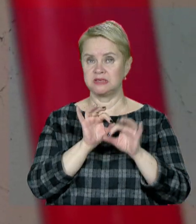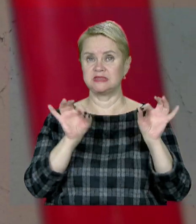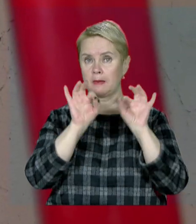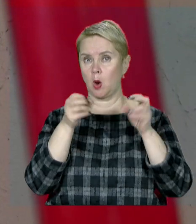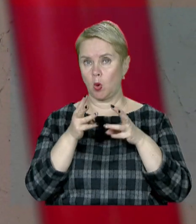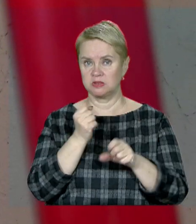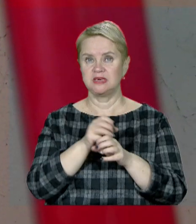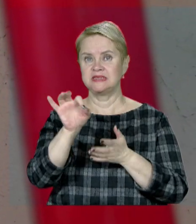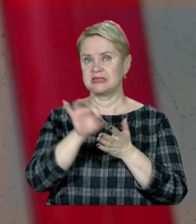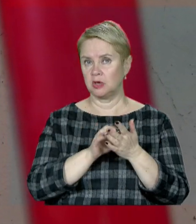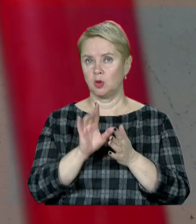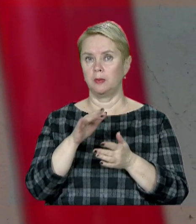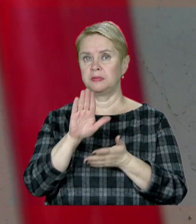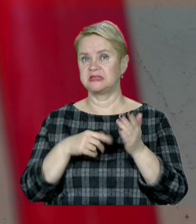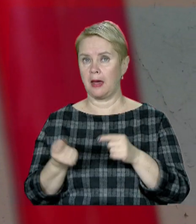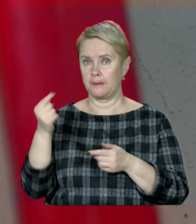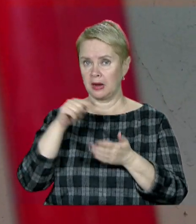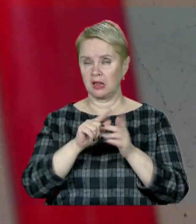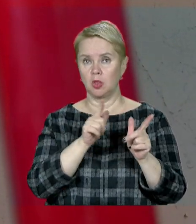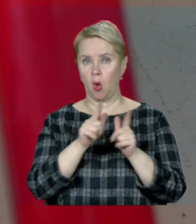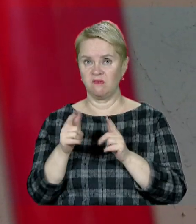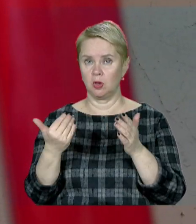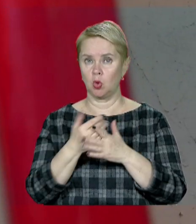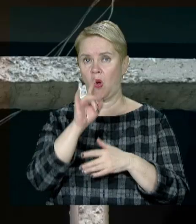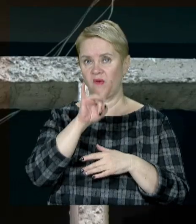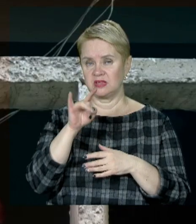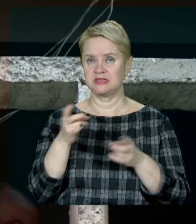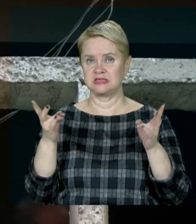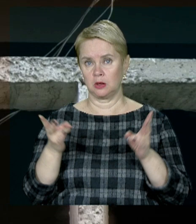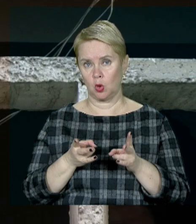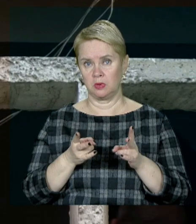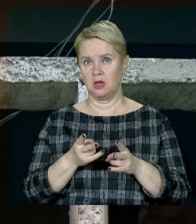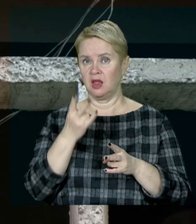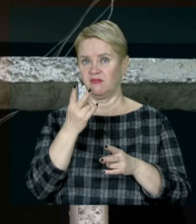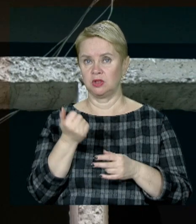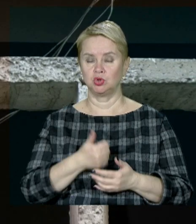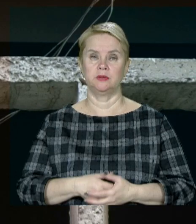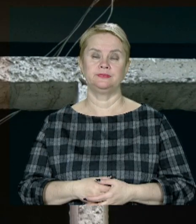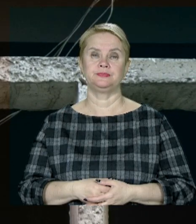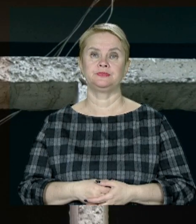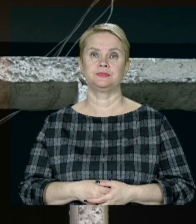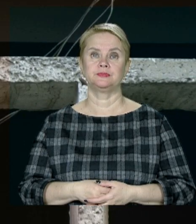комунальники зробили одразу після прильотів. На виготовлення нових вікон знадобилося два тижні.